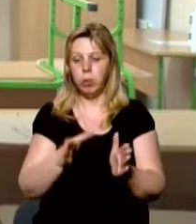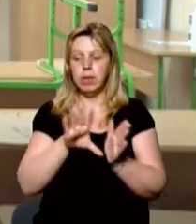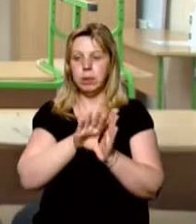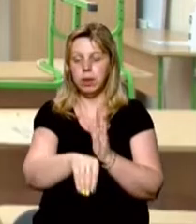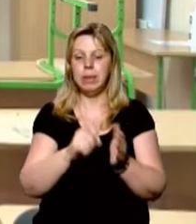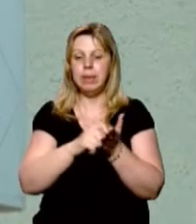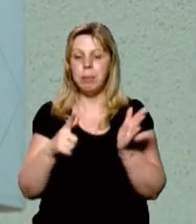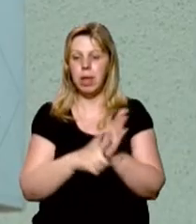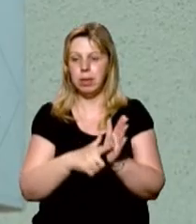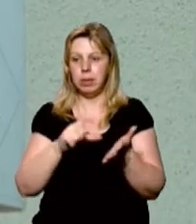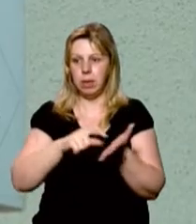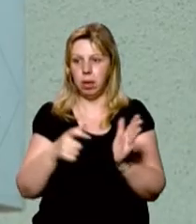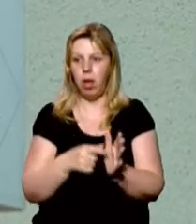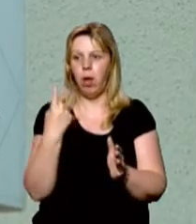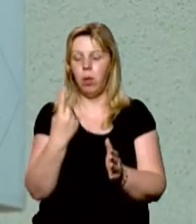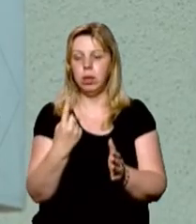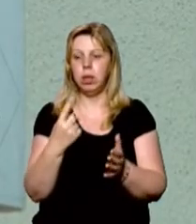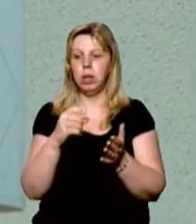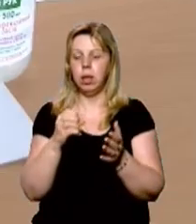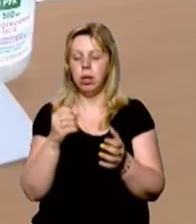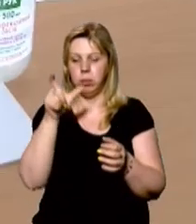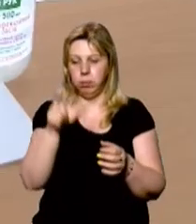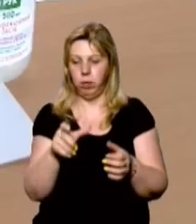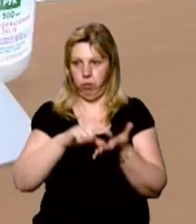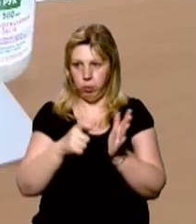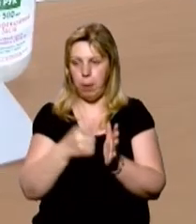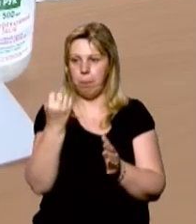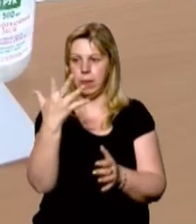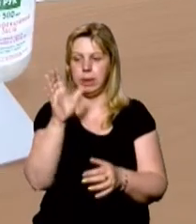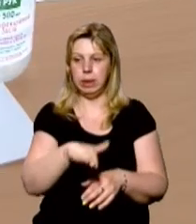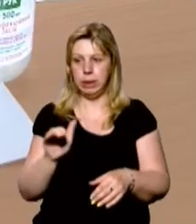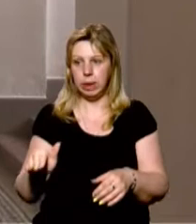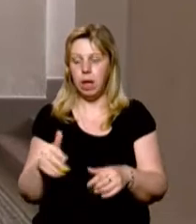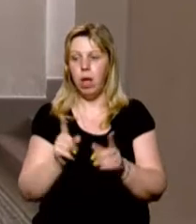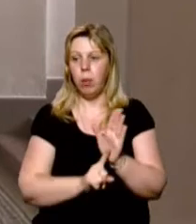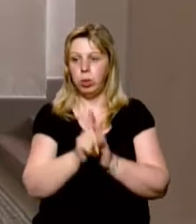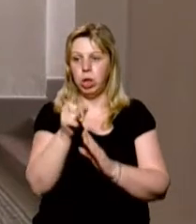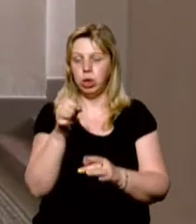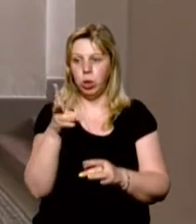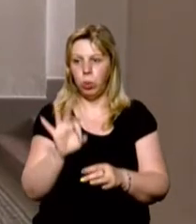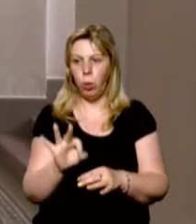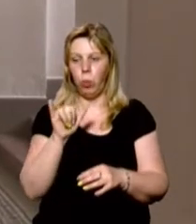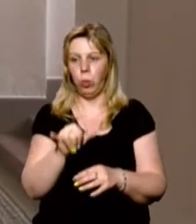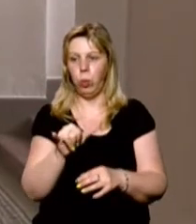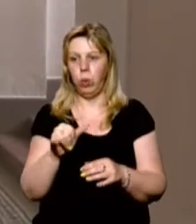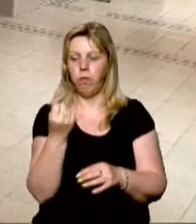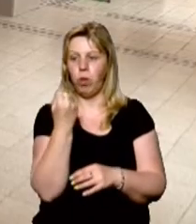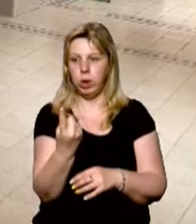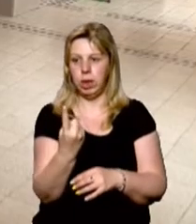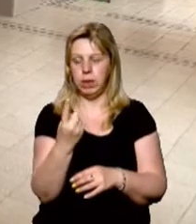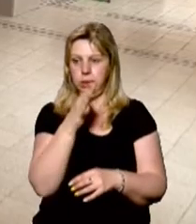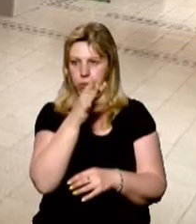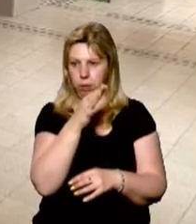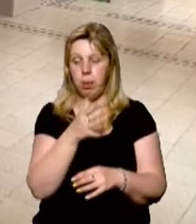аудиторій. В одній аудиторії не більше 15 дітей. Офіційно початок знову 11